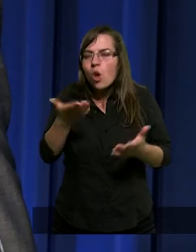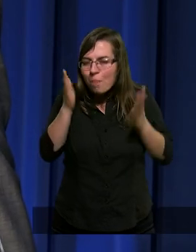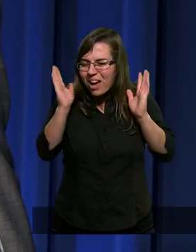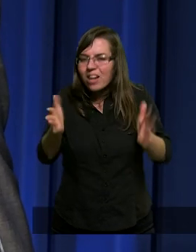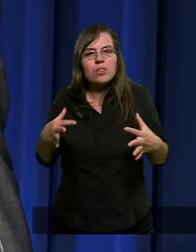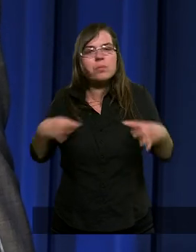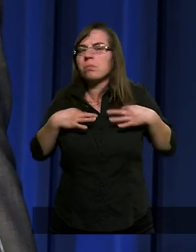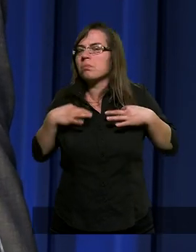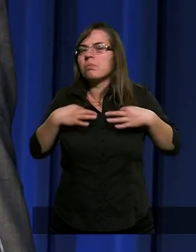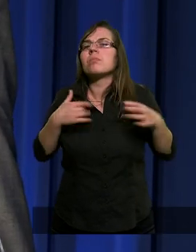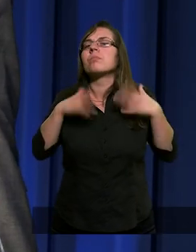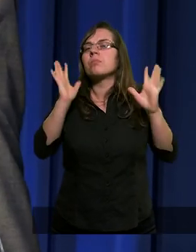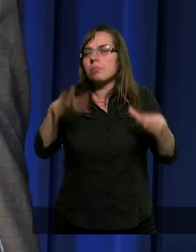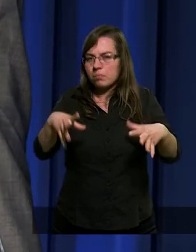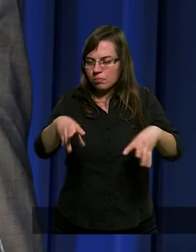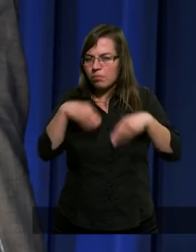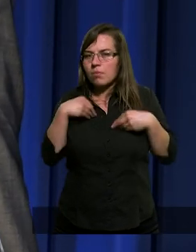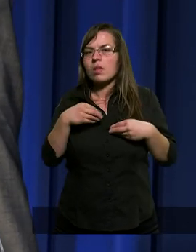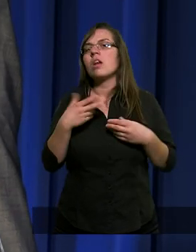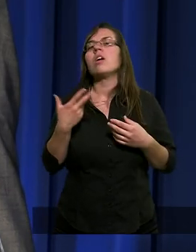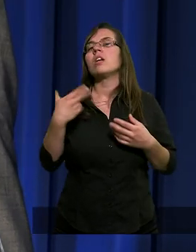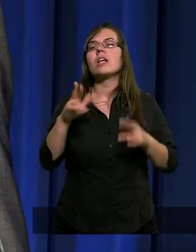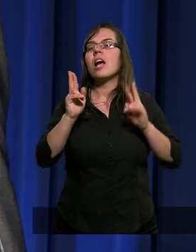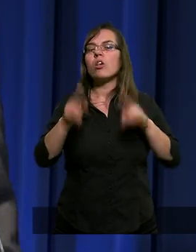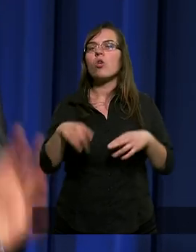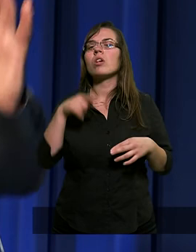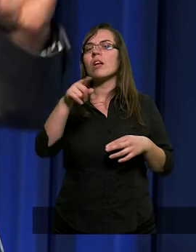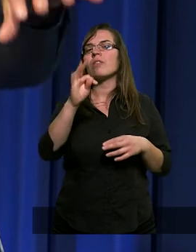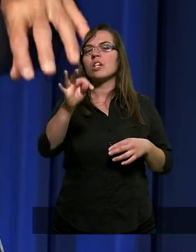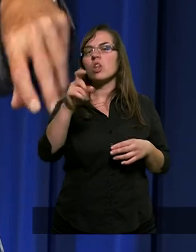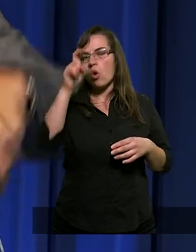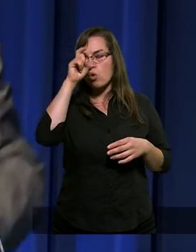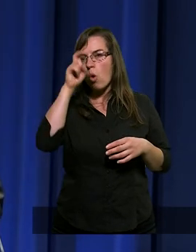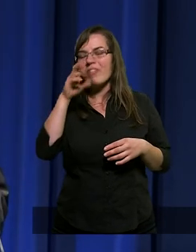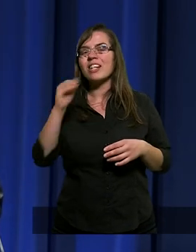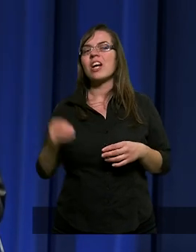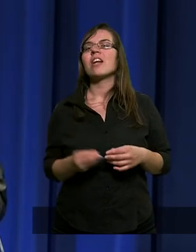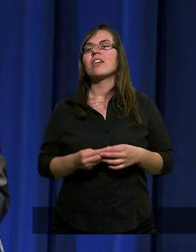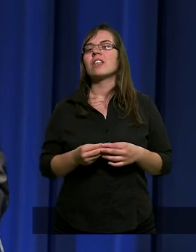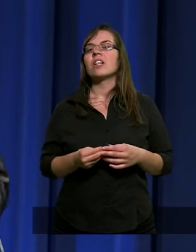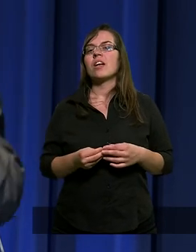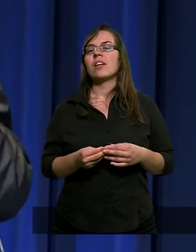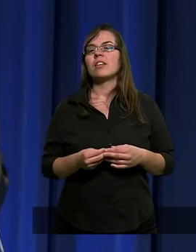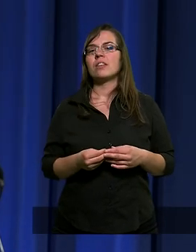wiem, co będzie, bo czytaliśmy, nie zostało mu to w jego człowieczeństwie